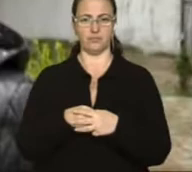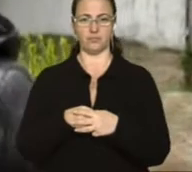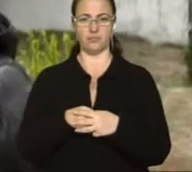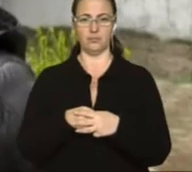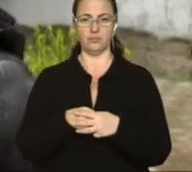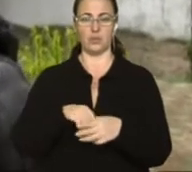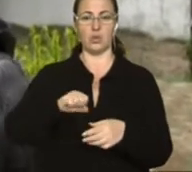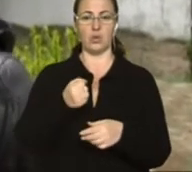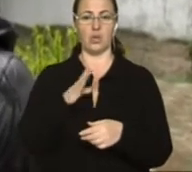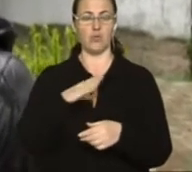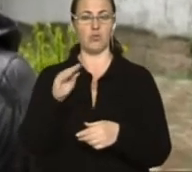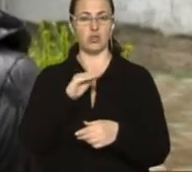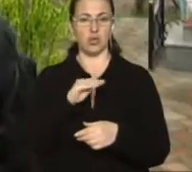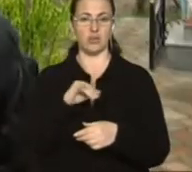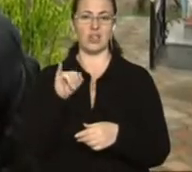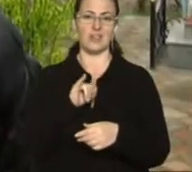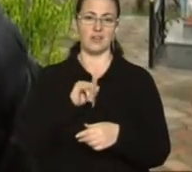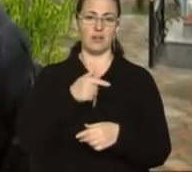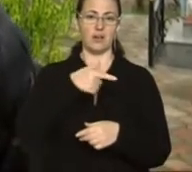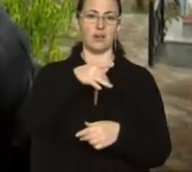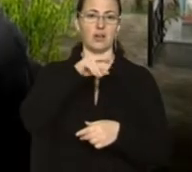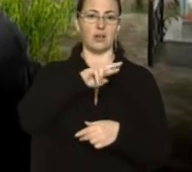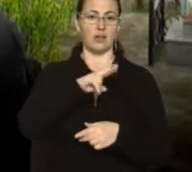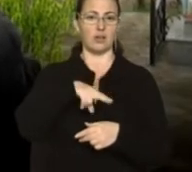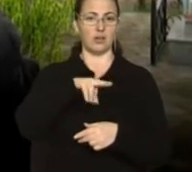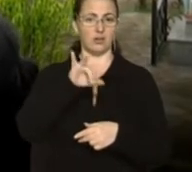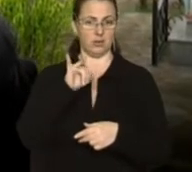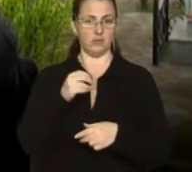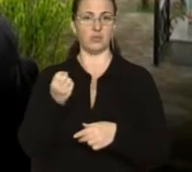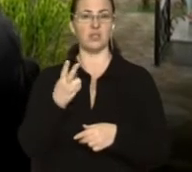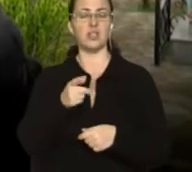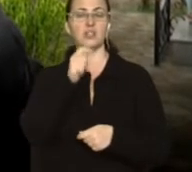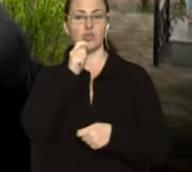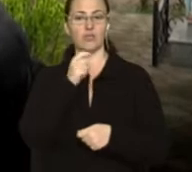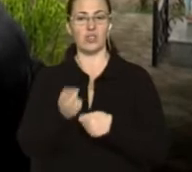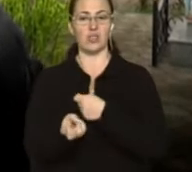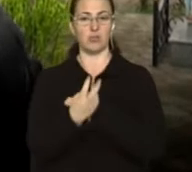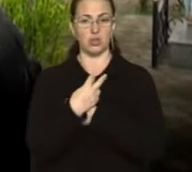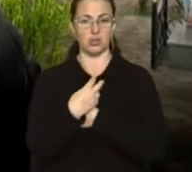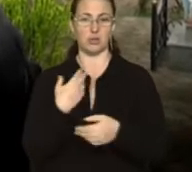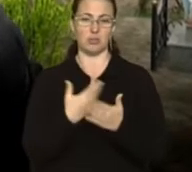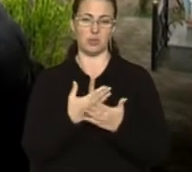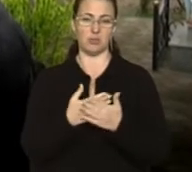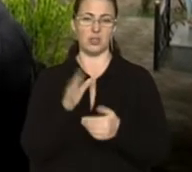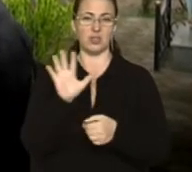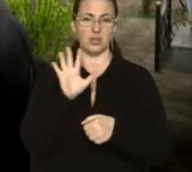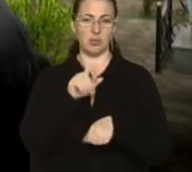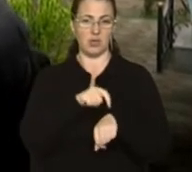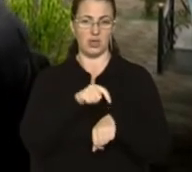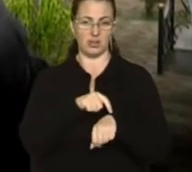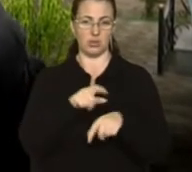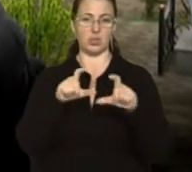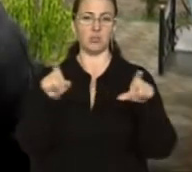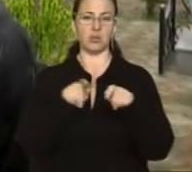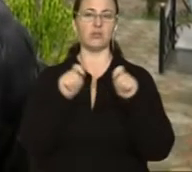Валік і з гляди був Володя. І вони 12 квітня прийшли до нас, то було около п'ятої години, ще магазин був відкритий,